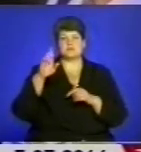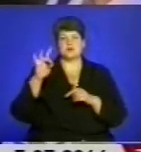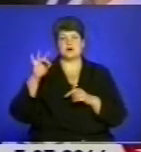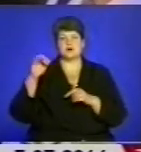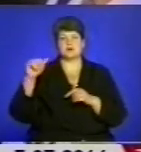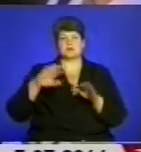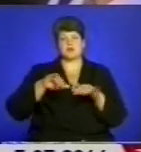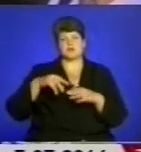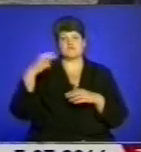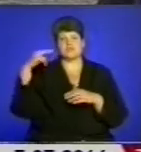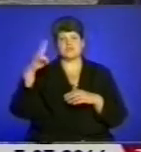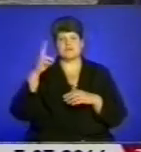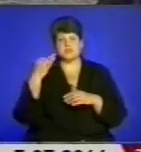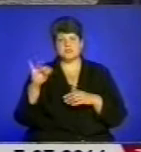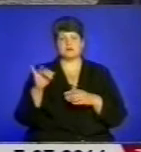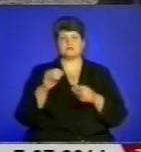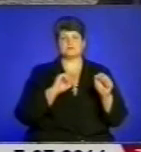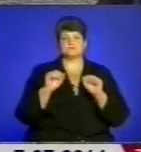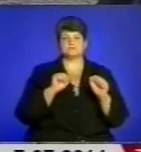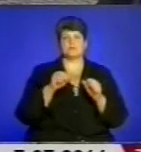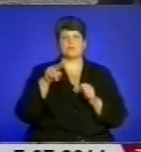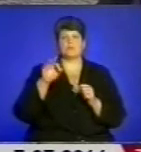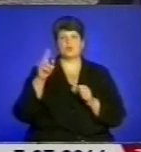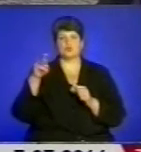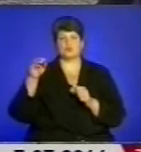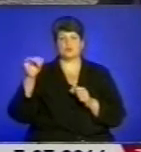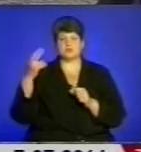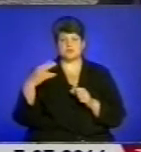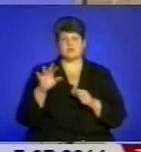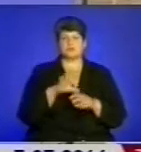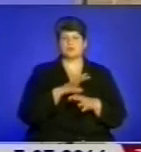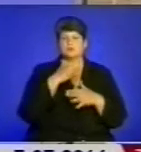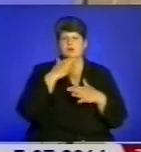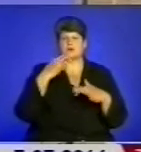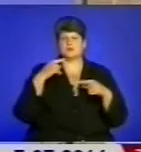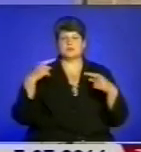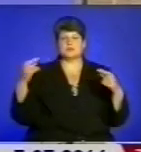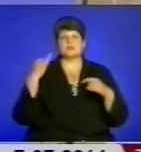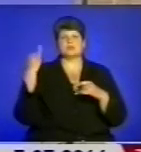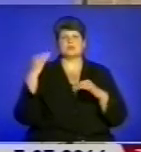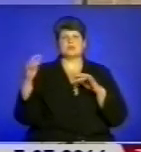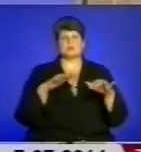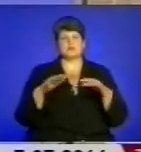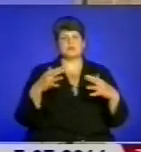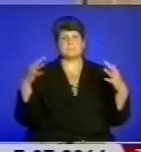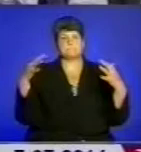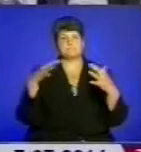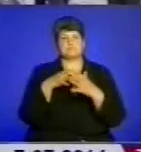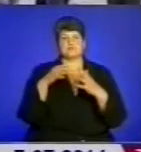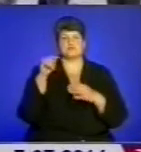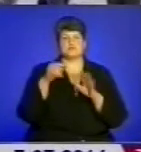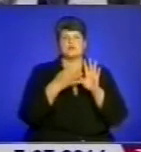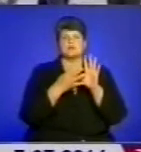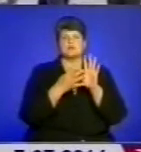Вишнівецьким і Потоцьким. Під стінами замку відбувалося чимало історичних подій, в тому числі битва 1649